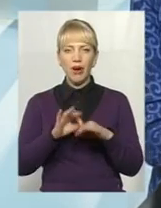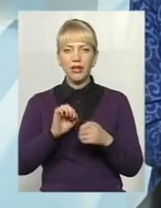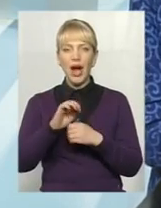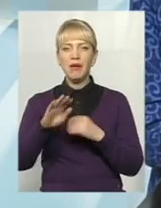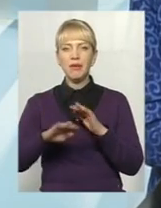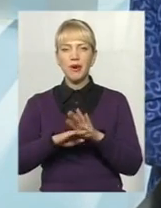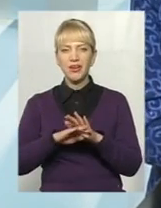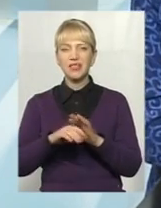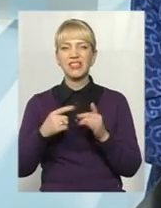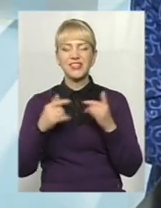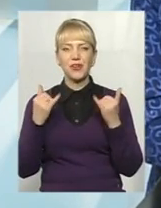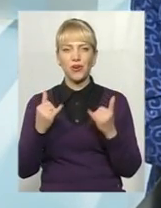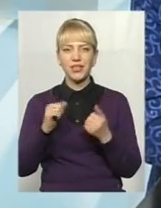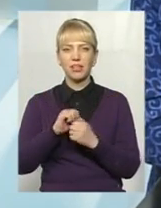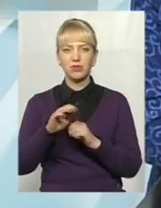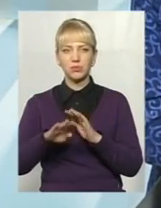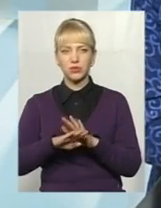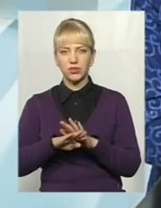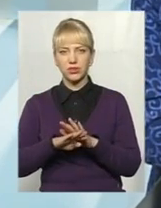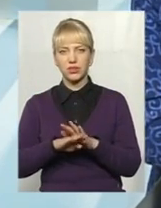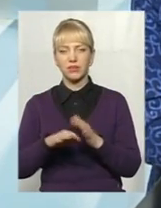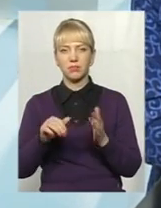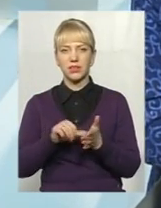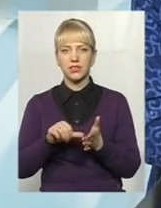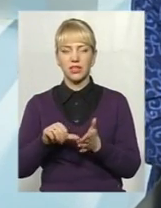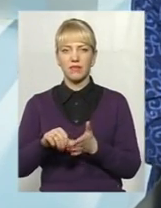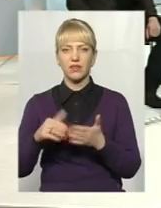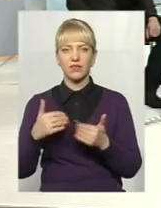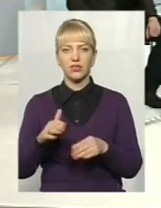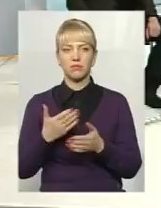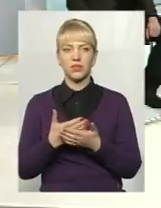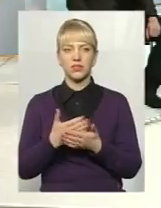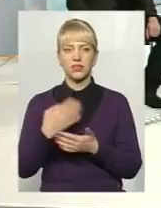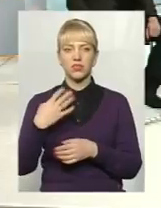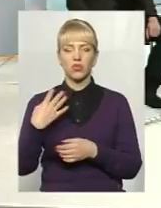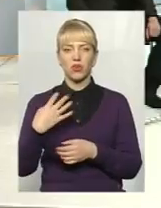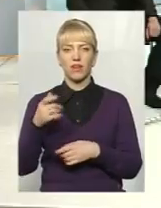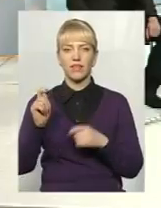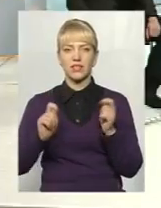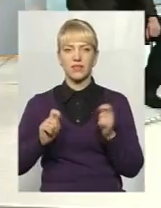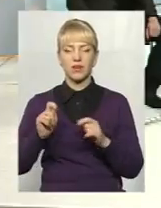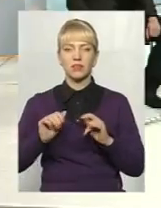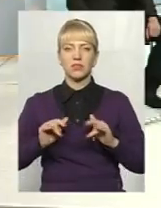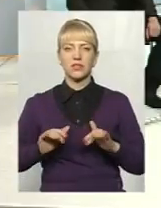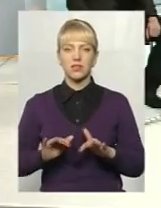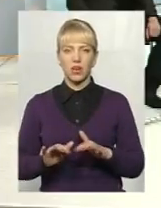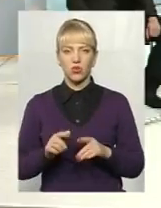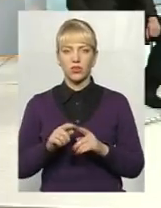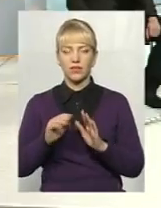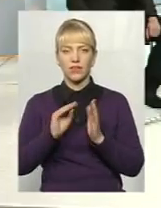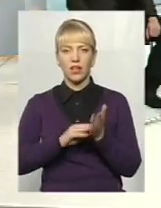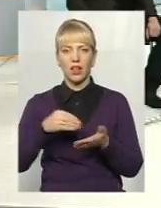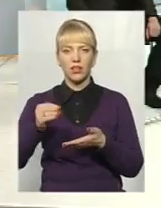-Подільський? Сьогодні Кам'янець-Подільський представлений вже близько 40 фестивальними заходами. В календарі